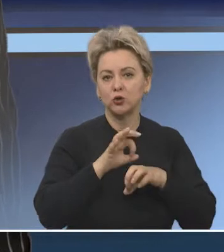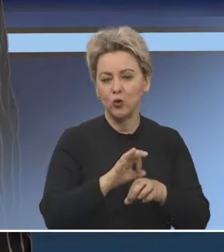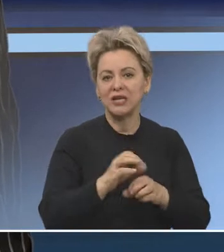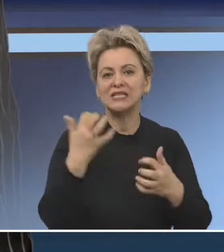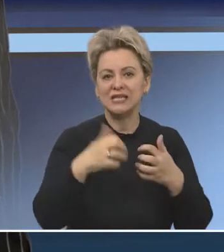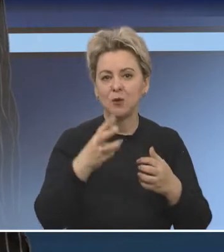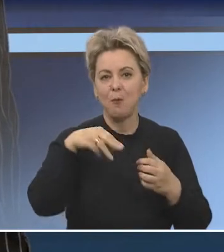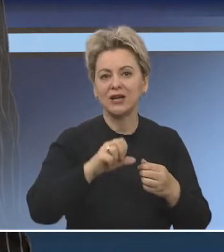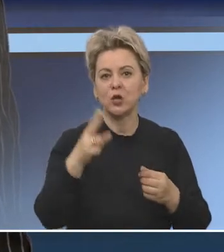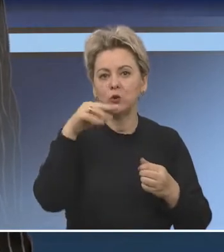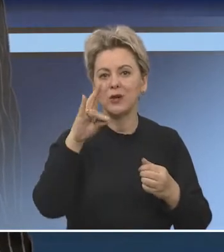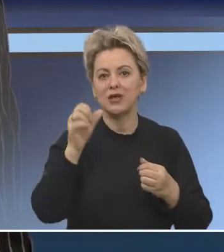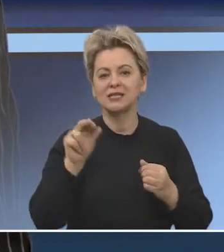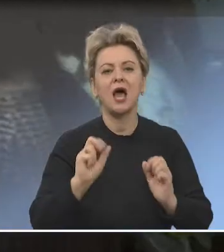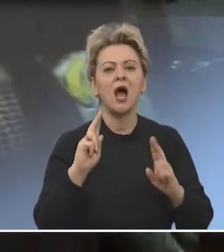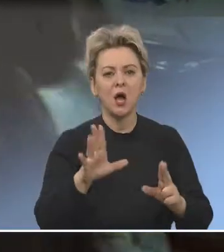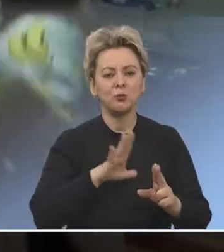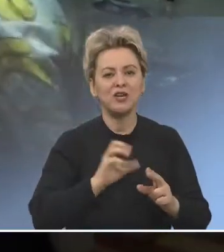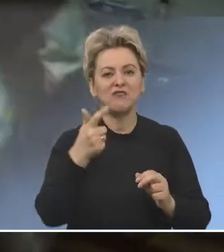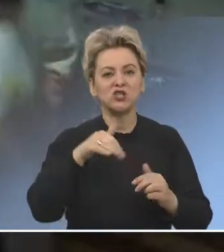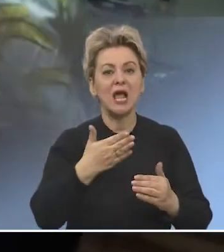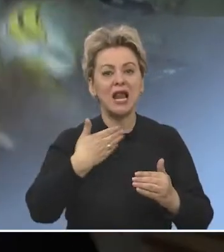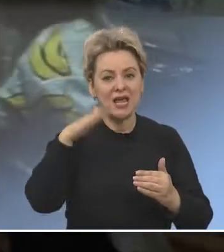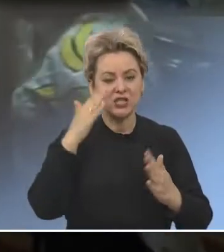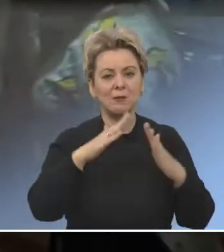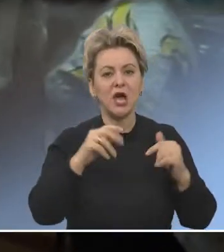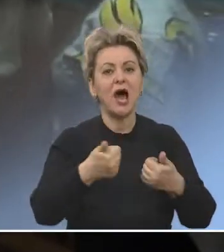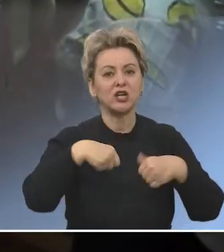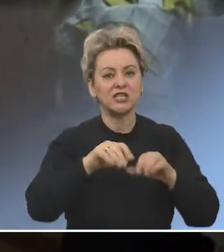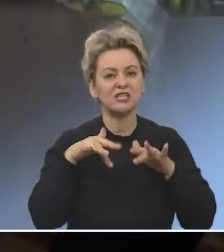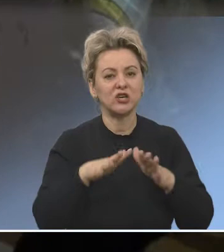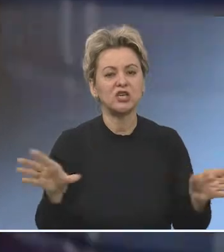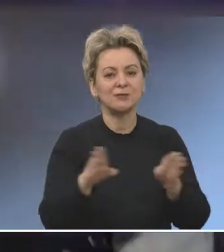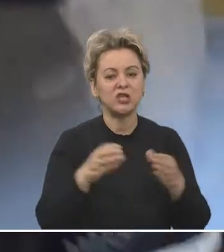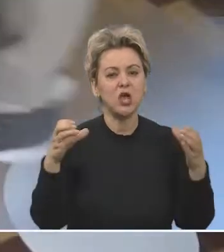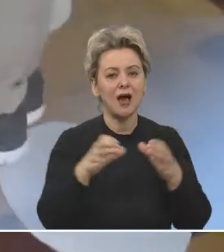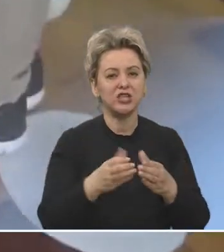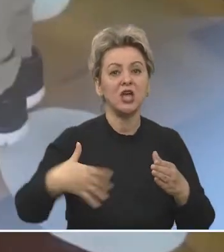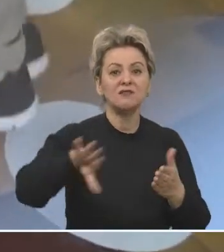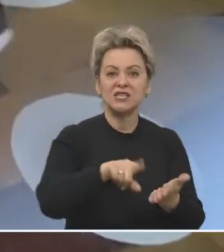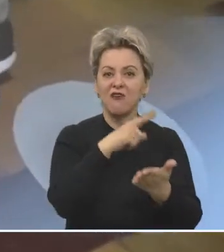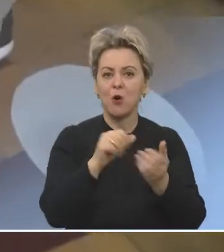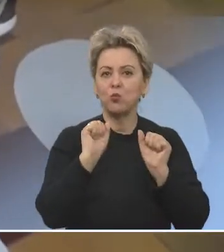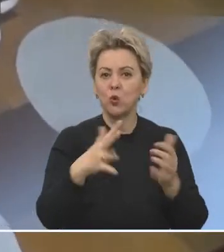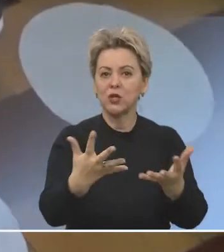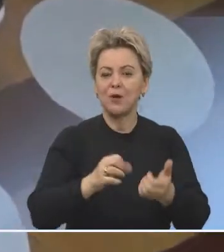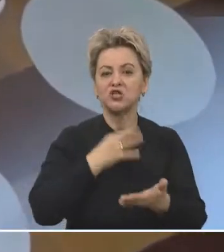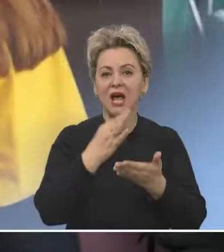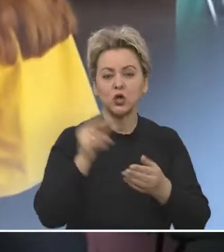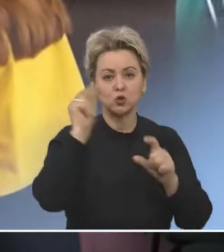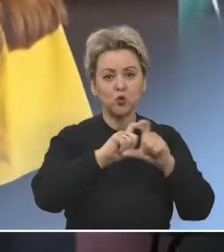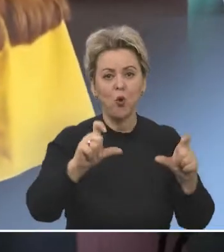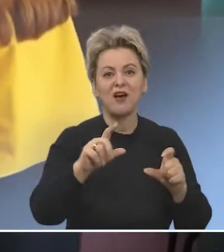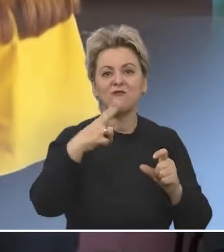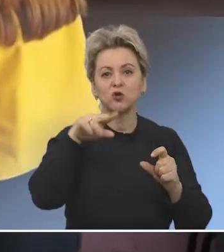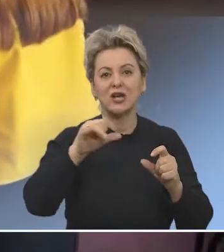которые прошли в середине марта в Донецке. Как стать вожатым в летнем лагере? Как организовать дело и сплотить отряд? На все эти вопросы можно получить